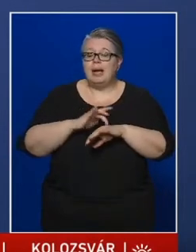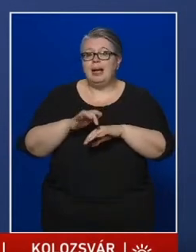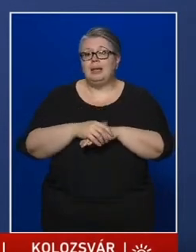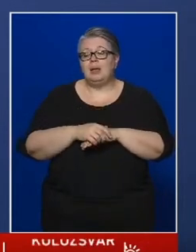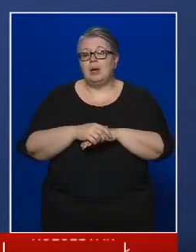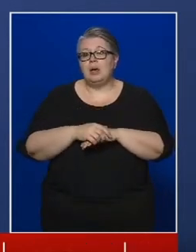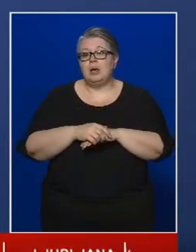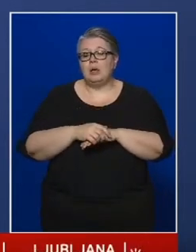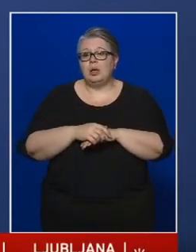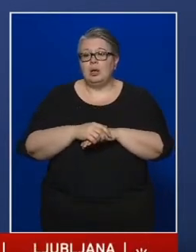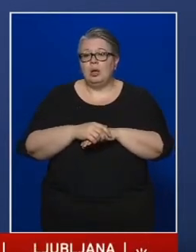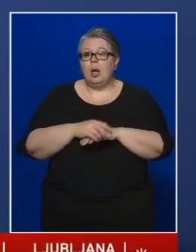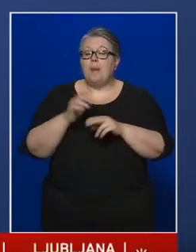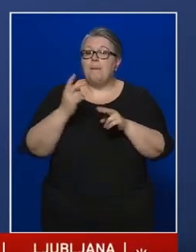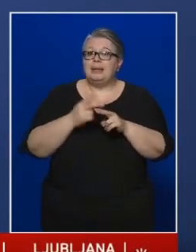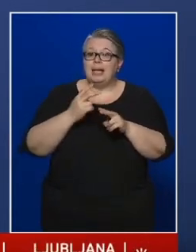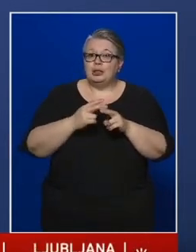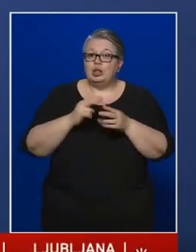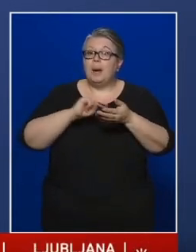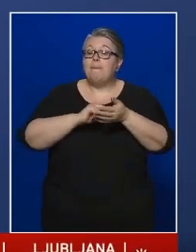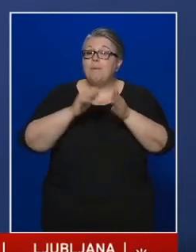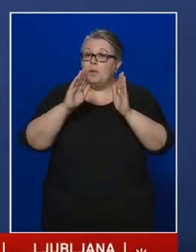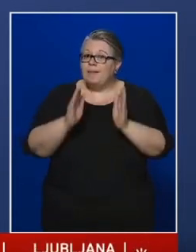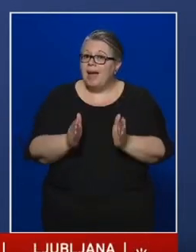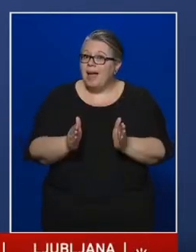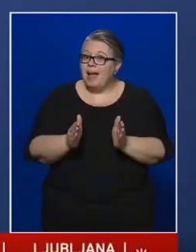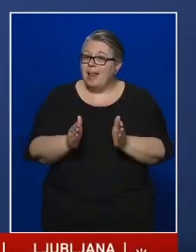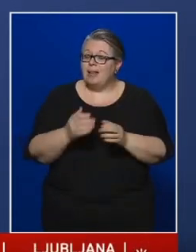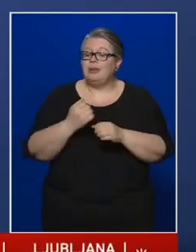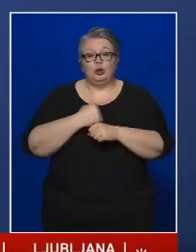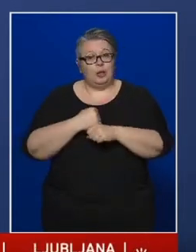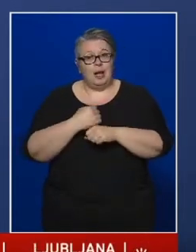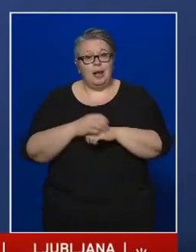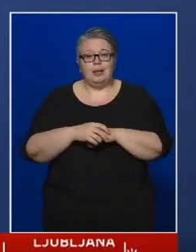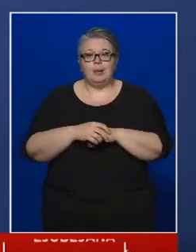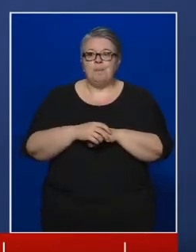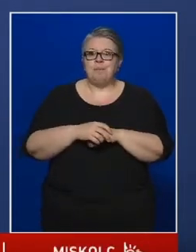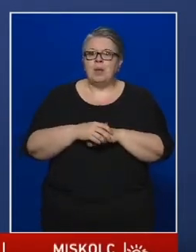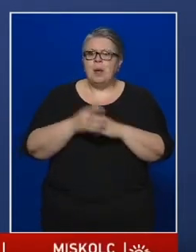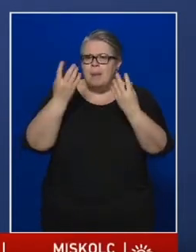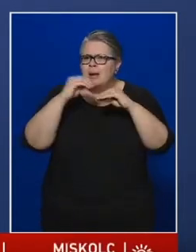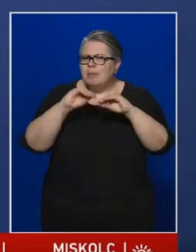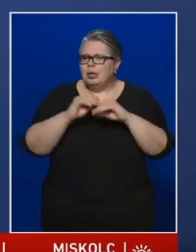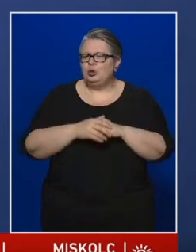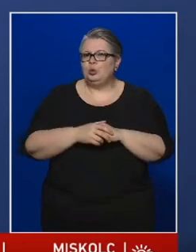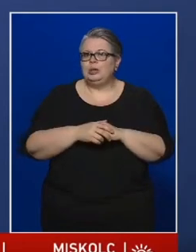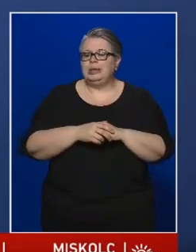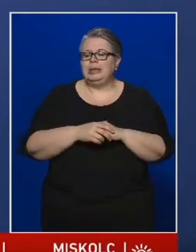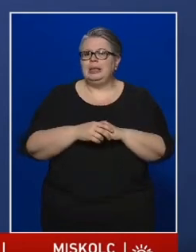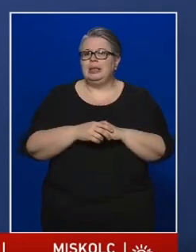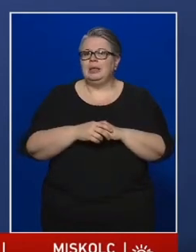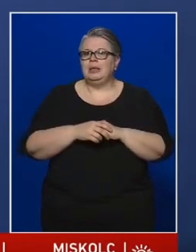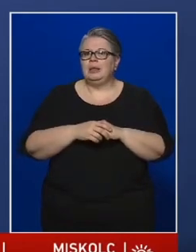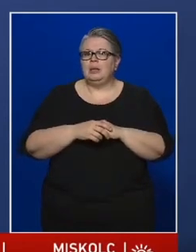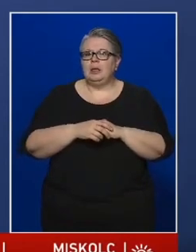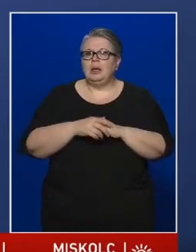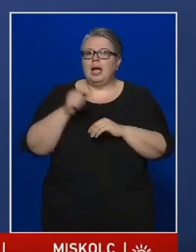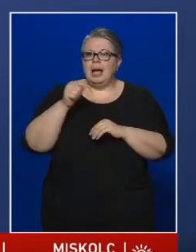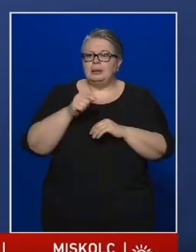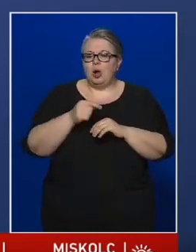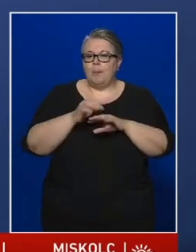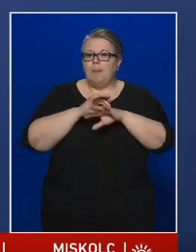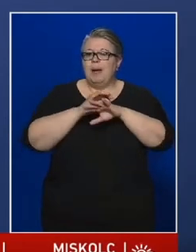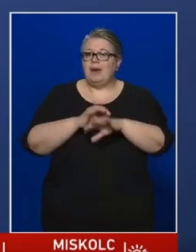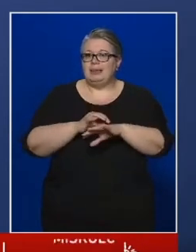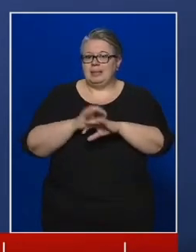betegségmodellezést elvégezni, hogy megbecsüljék azt, hogy ezek a